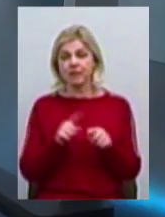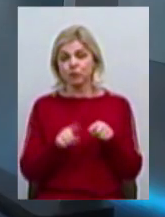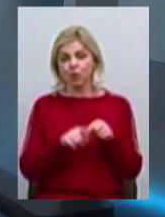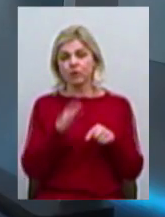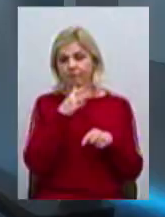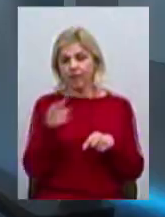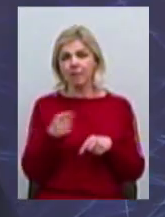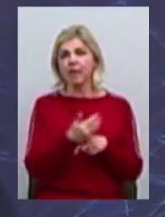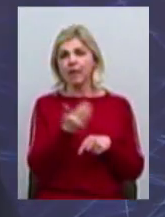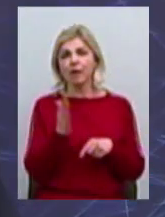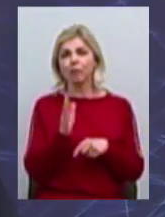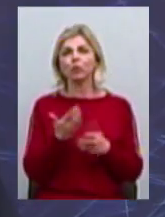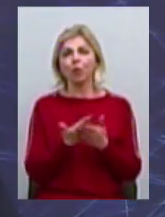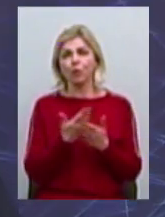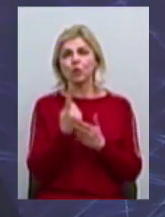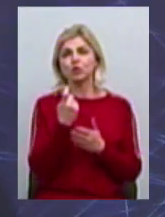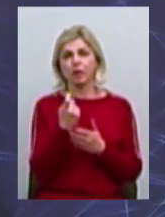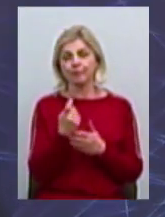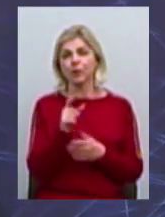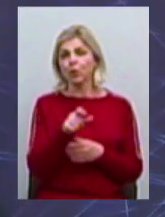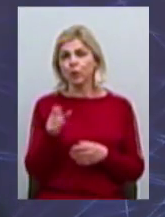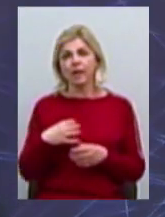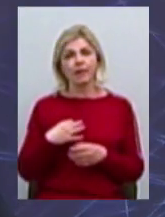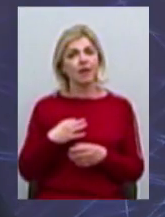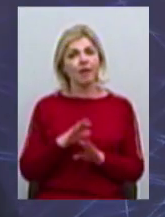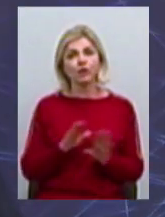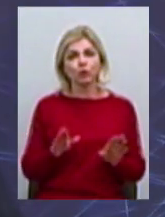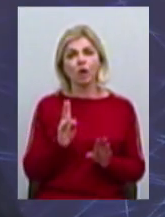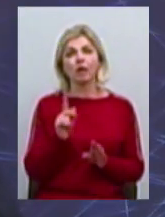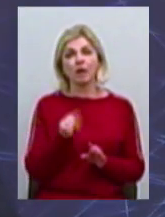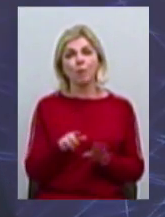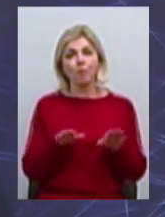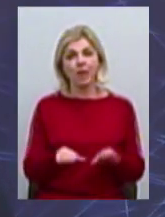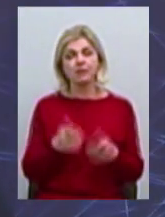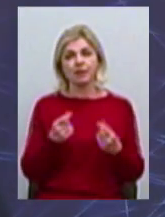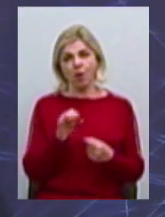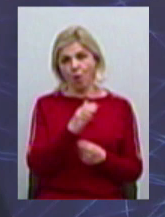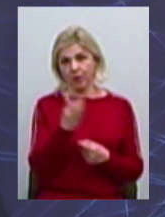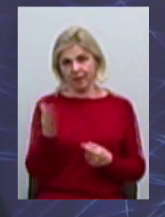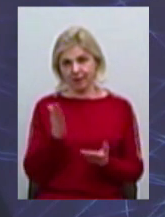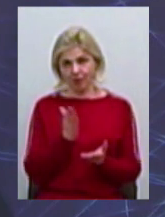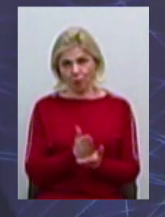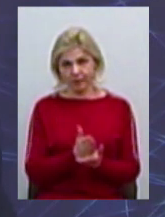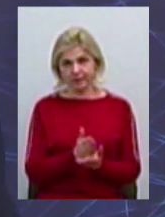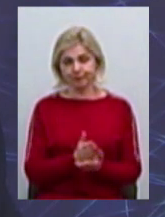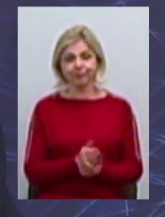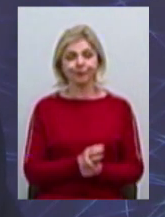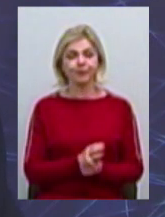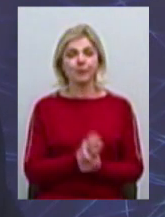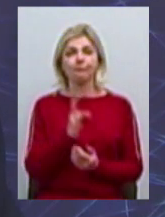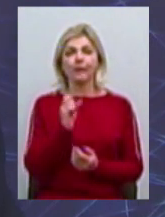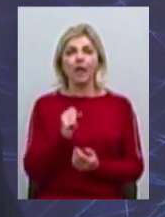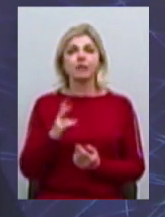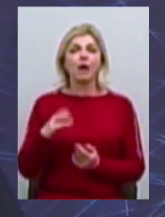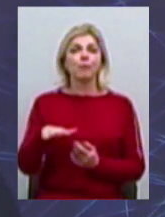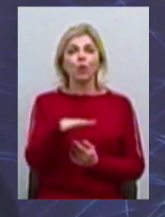около ста. Людей, які неравнодушні к тому місту, в якому вони знаходяться. А краудфандингові площадки,